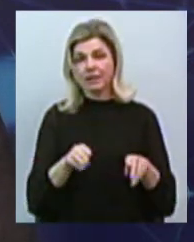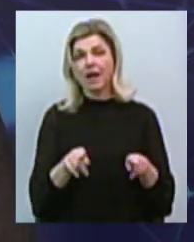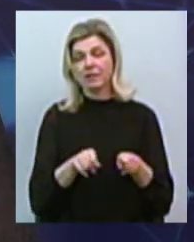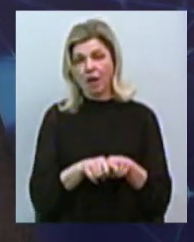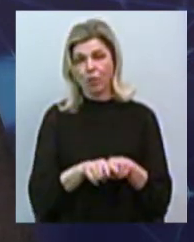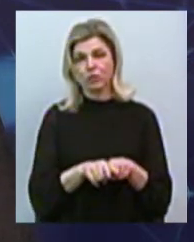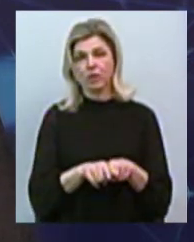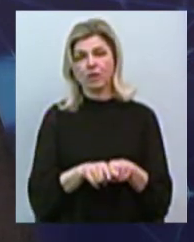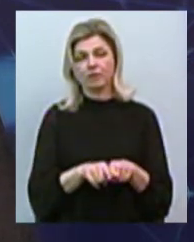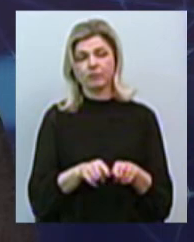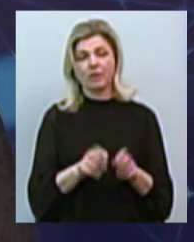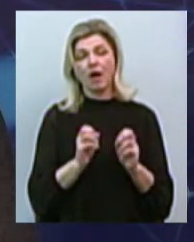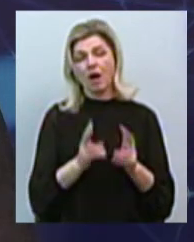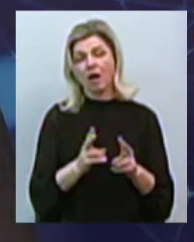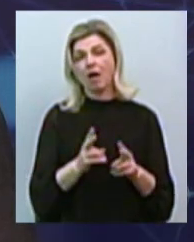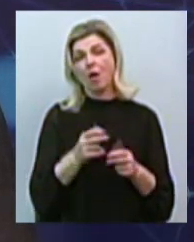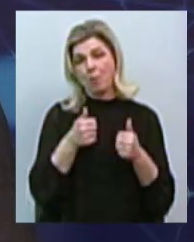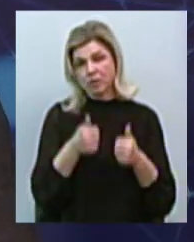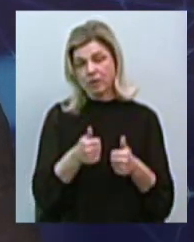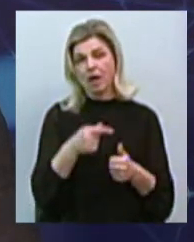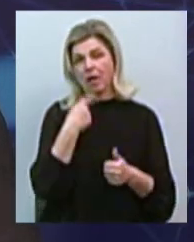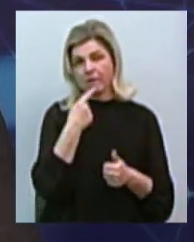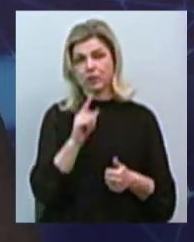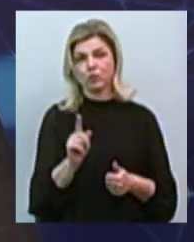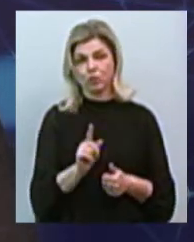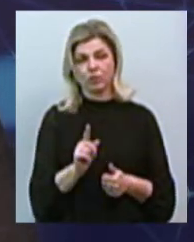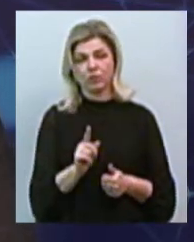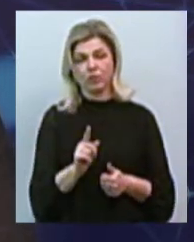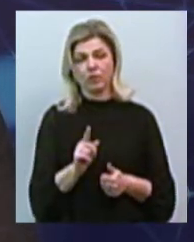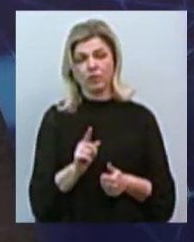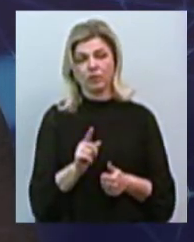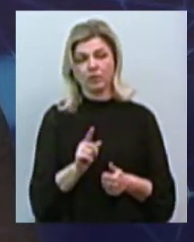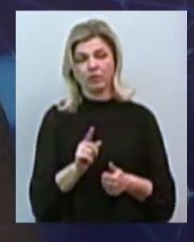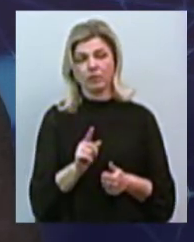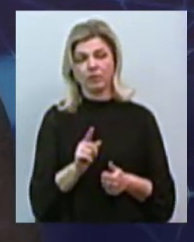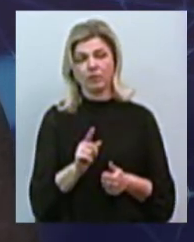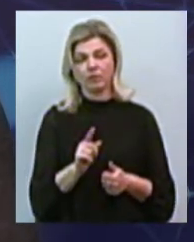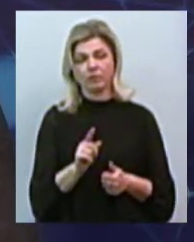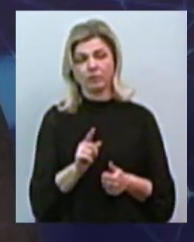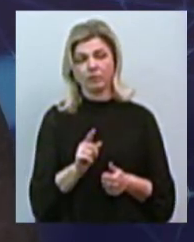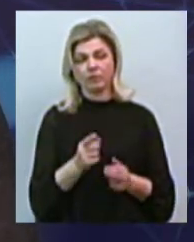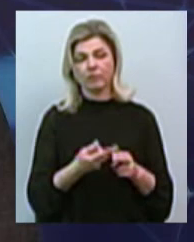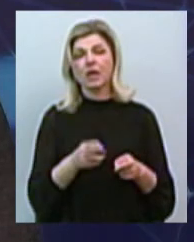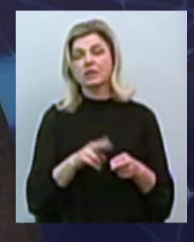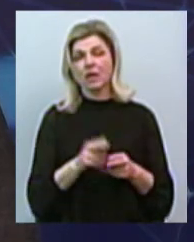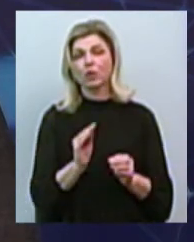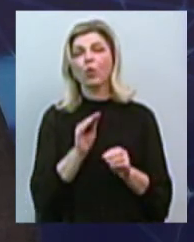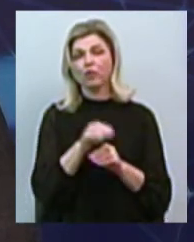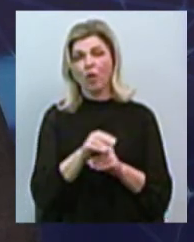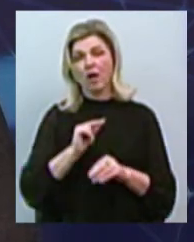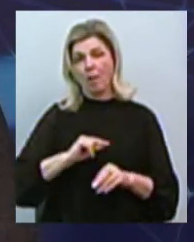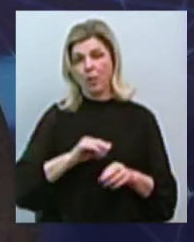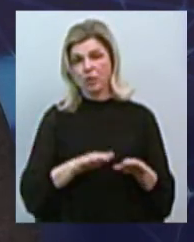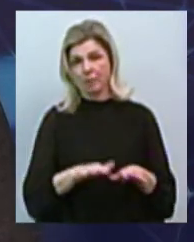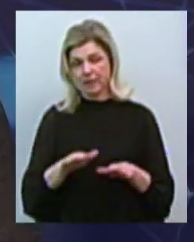як позитив, казав, який шов ролику, який показав, що це додаткові робочі місця